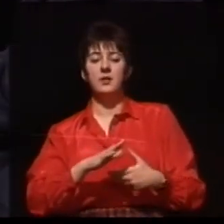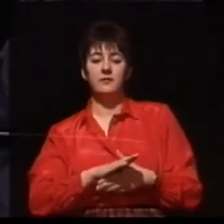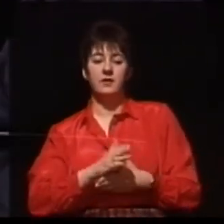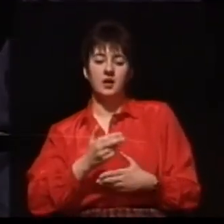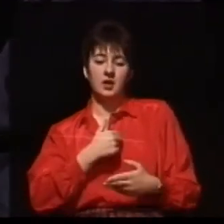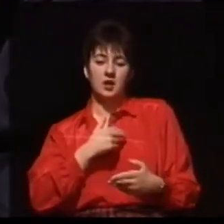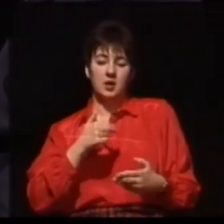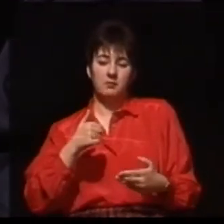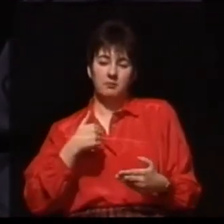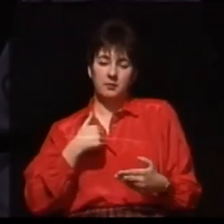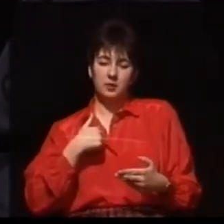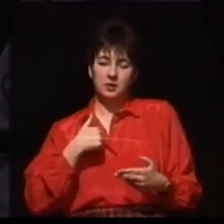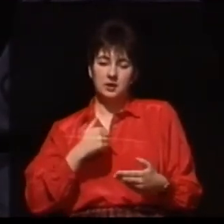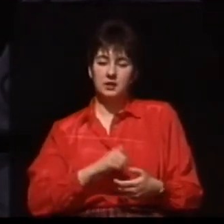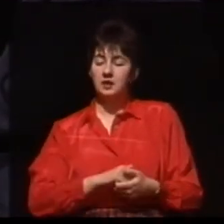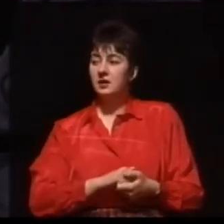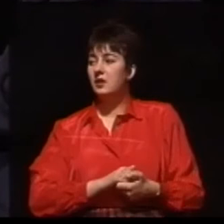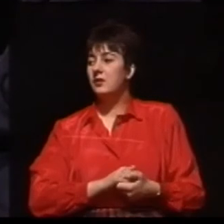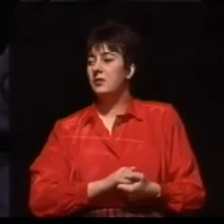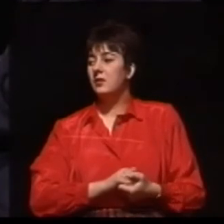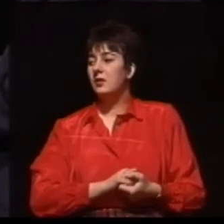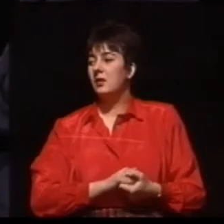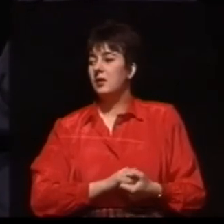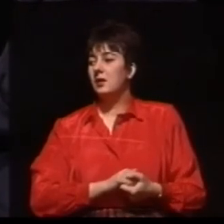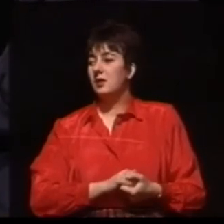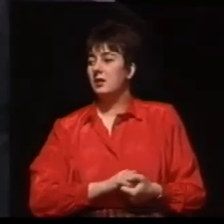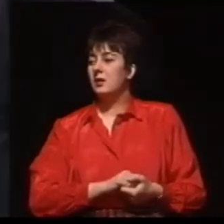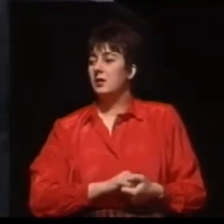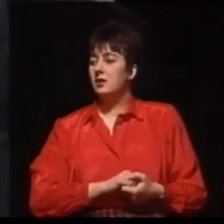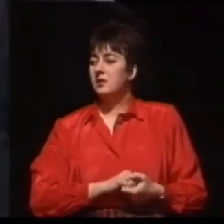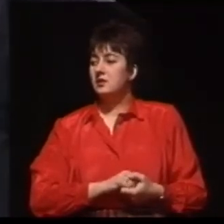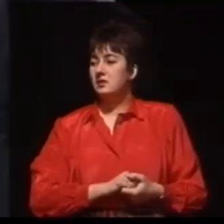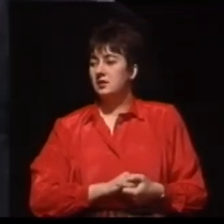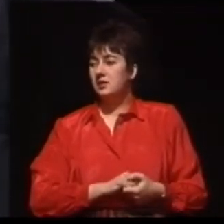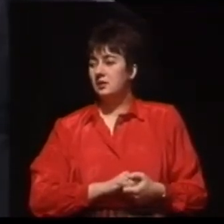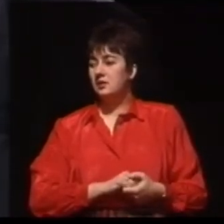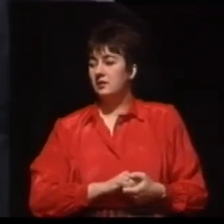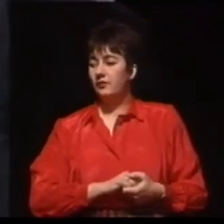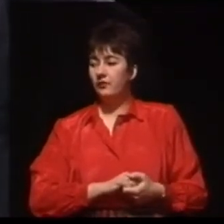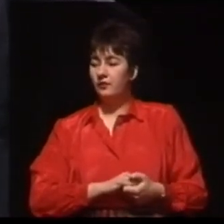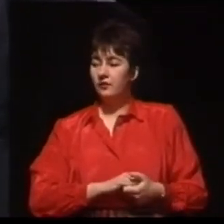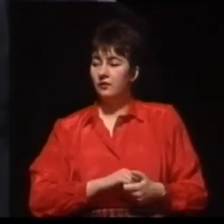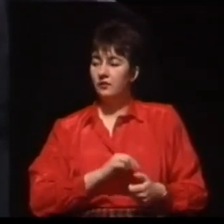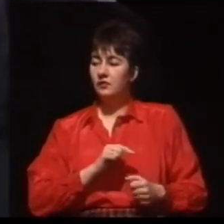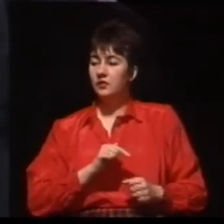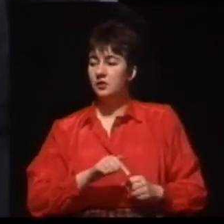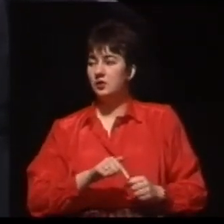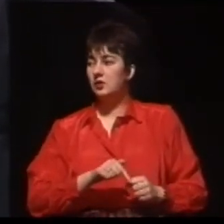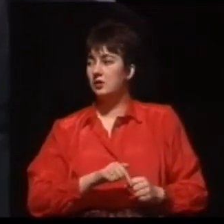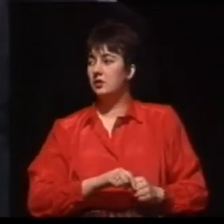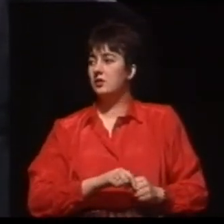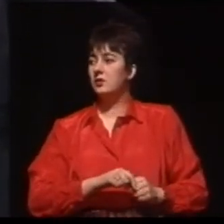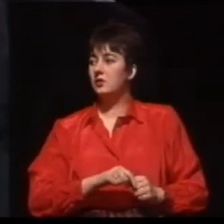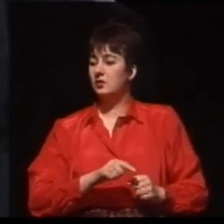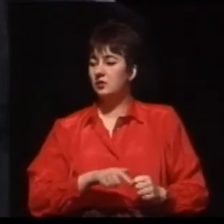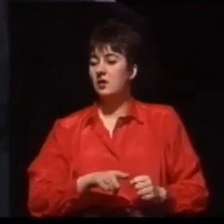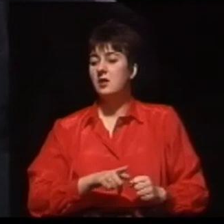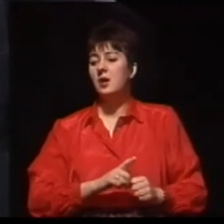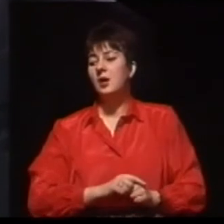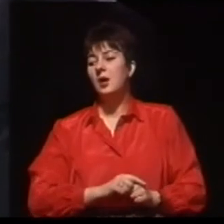kolegi, który wcześniej zadał je tutaj przez telefon. Nasza, to co myśmy zrobili zostało